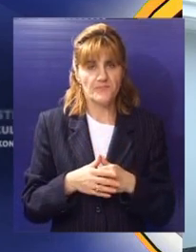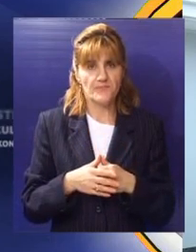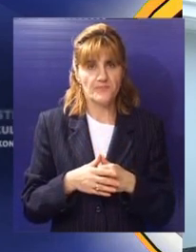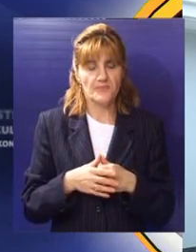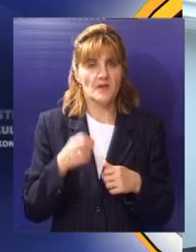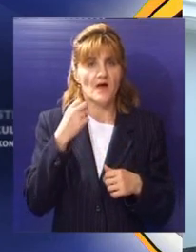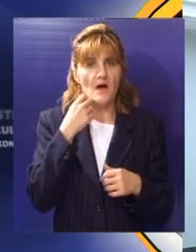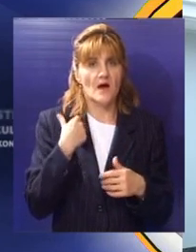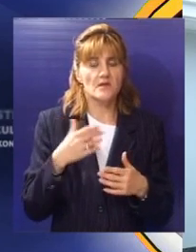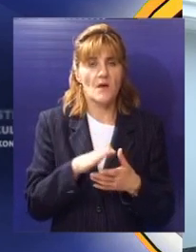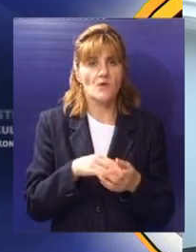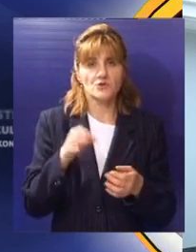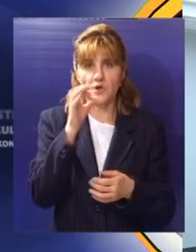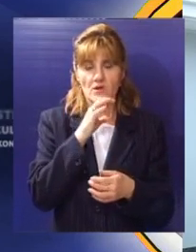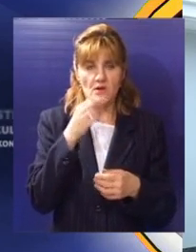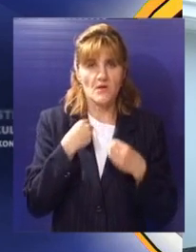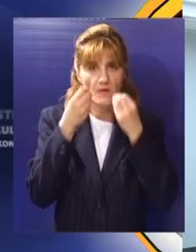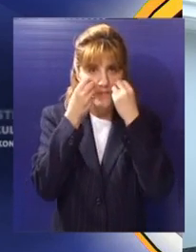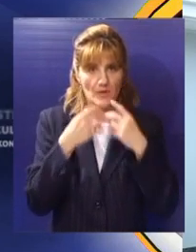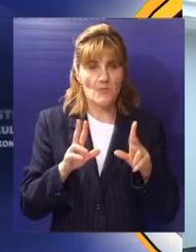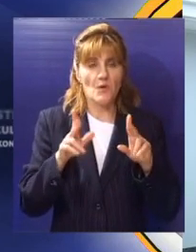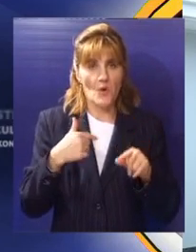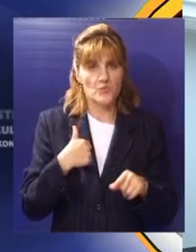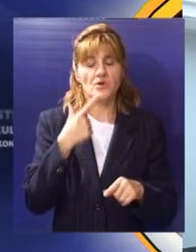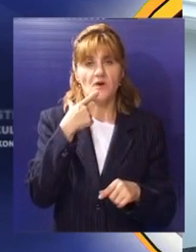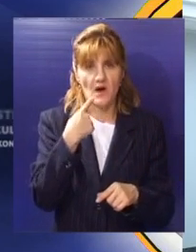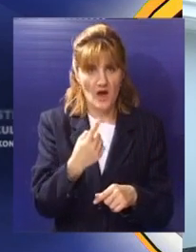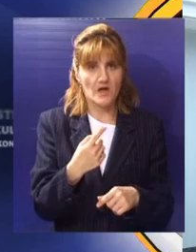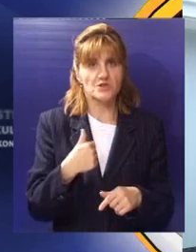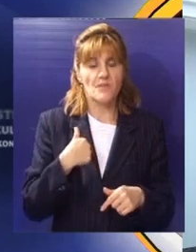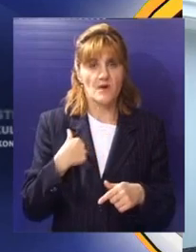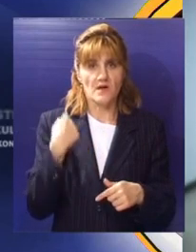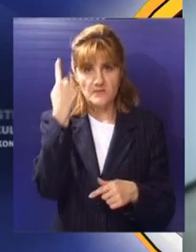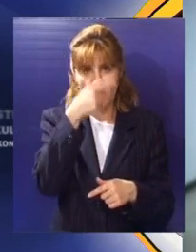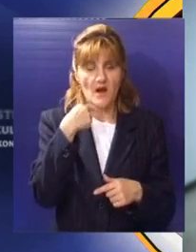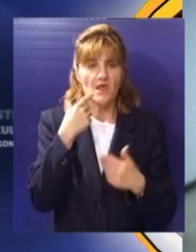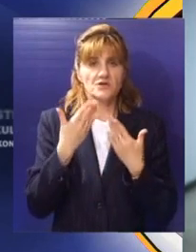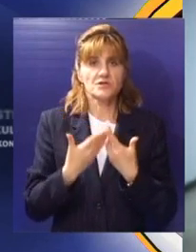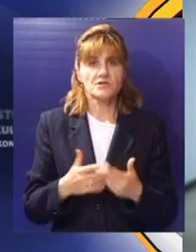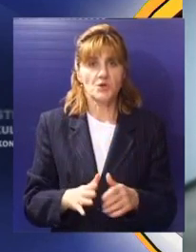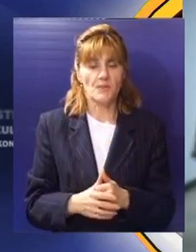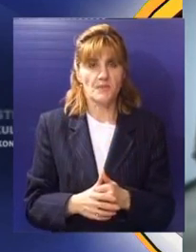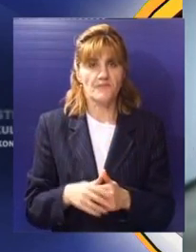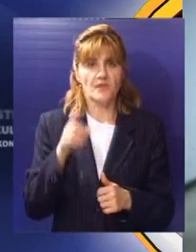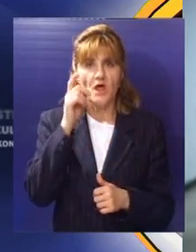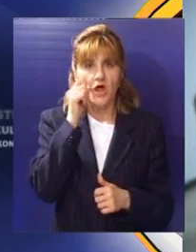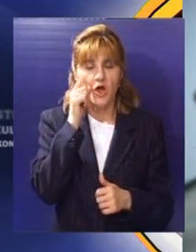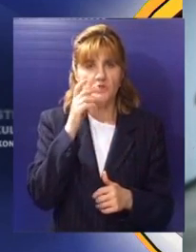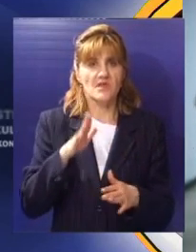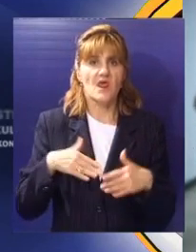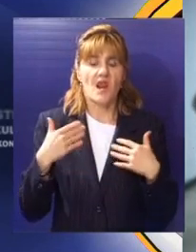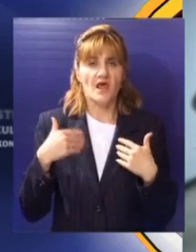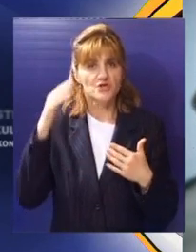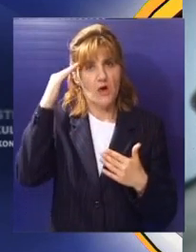posle toga kada sam se počeo drugirati. Tako da mogu to da kažem da se gubile svoju ličnost. Roditelji često ne žele da